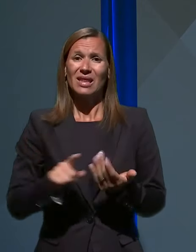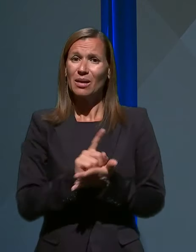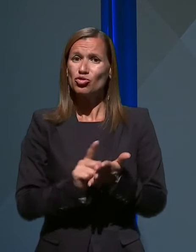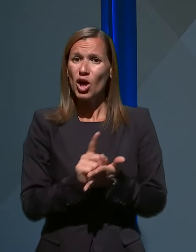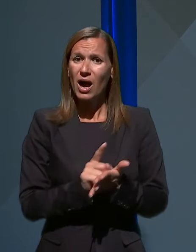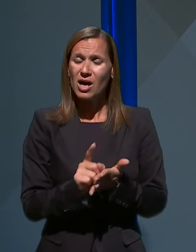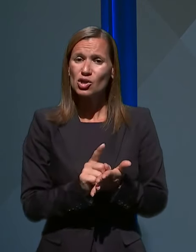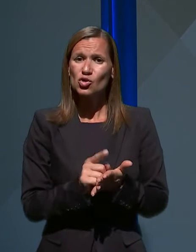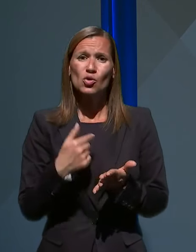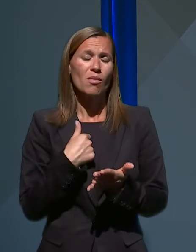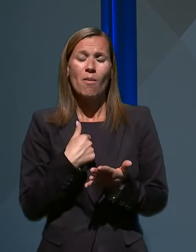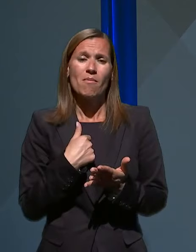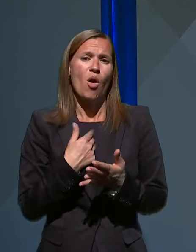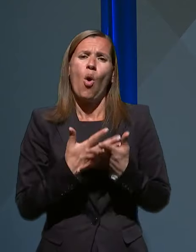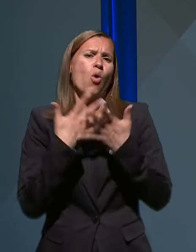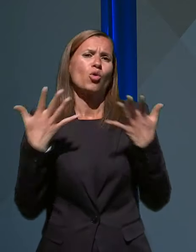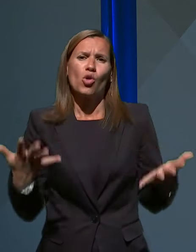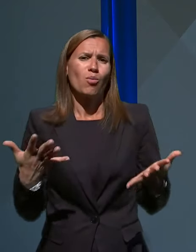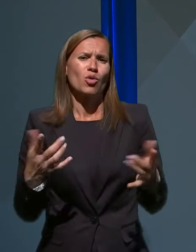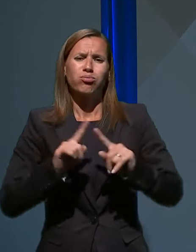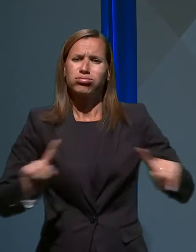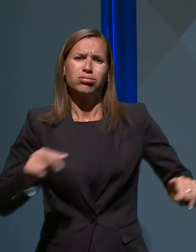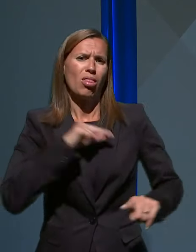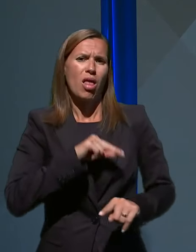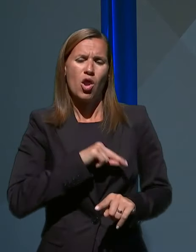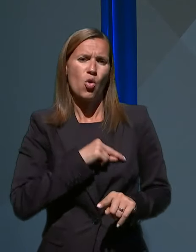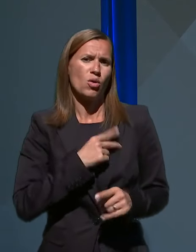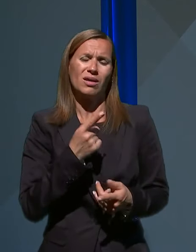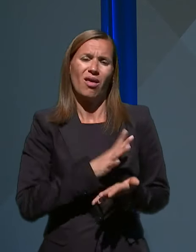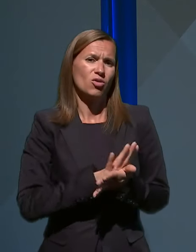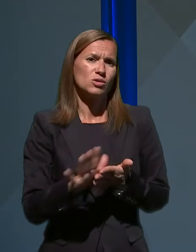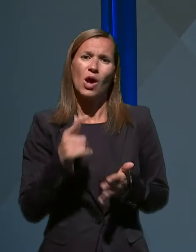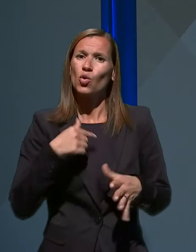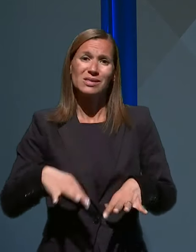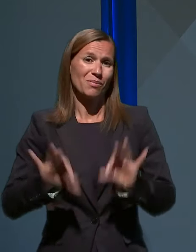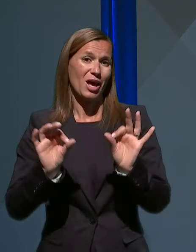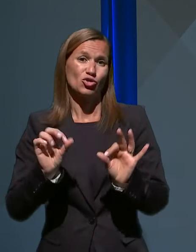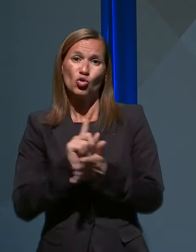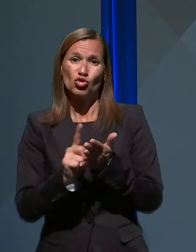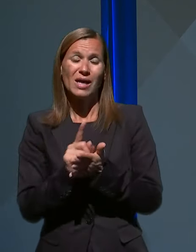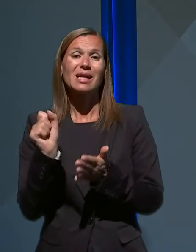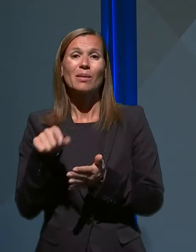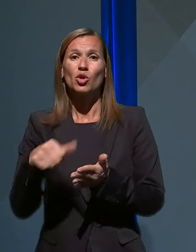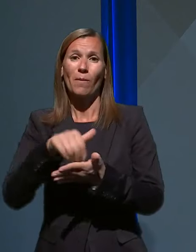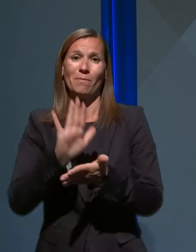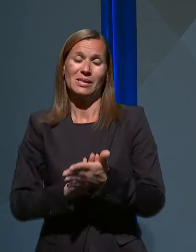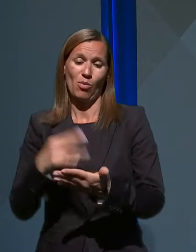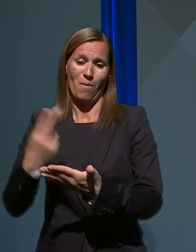za sud z številnimi nalogami in da enostavno še nisem našel časa, da bi to pismo prebral.